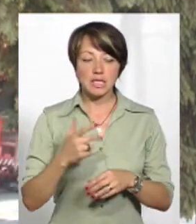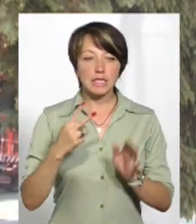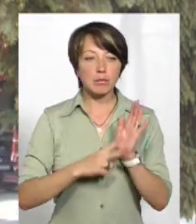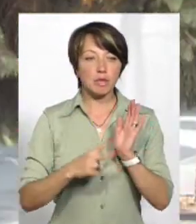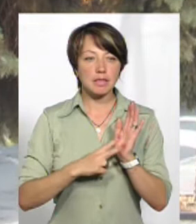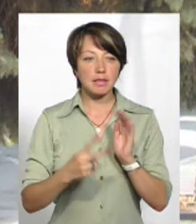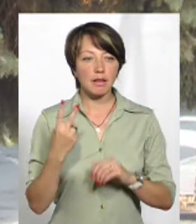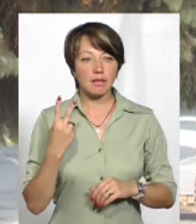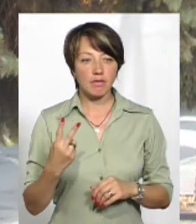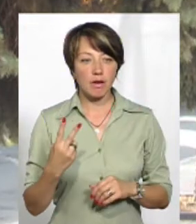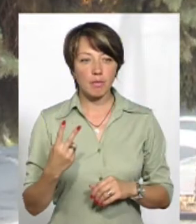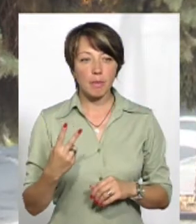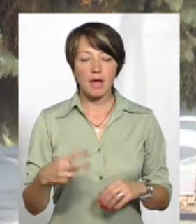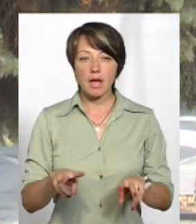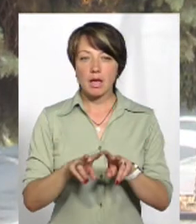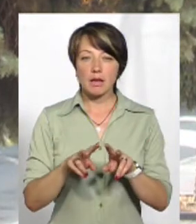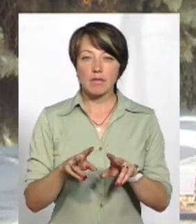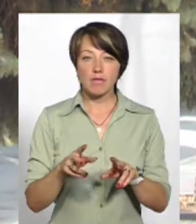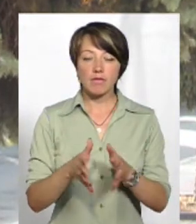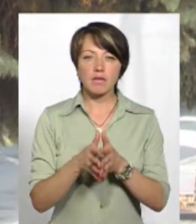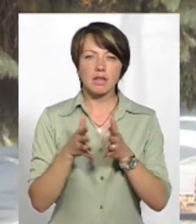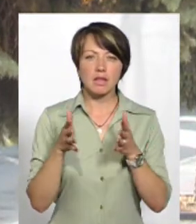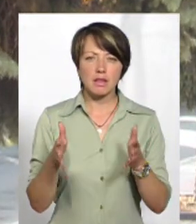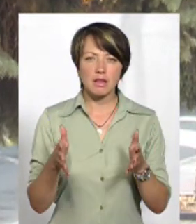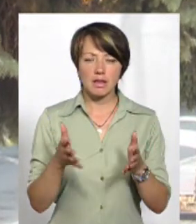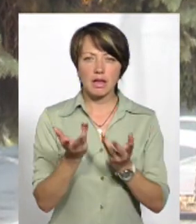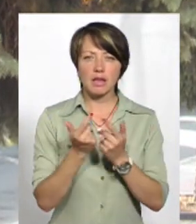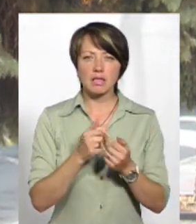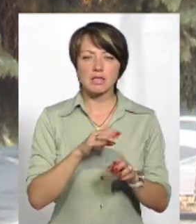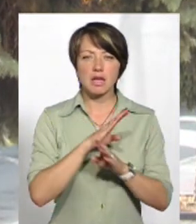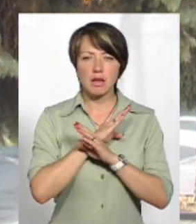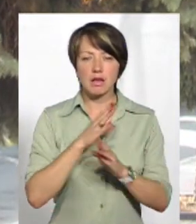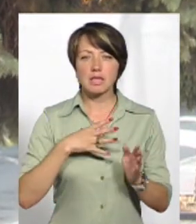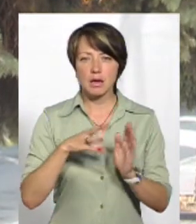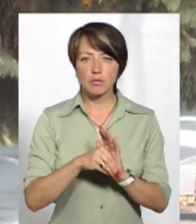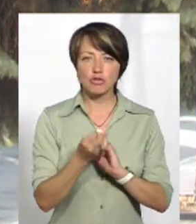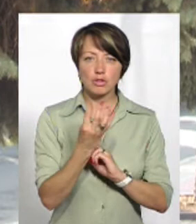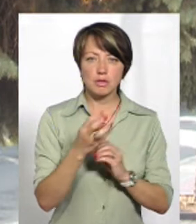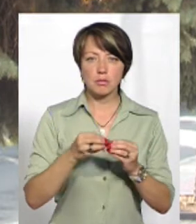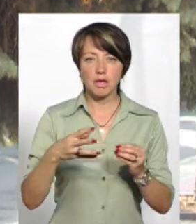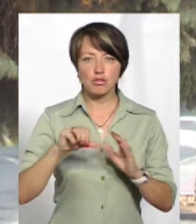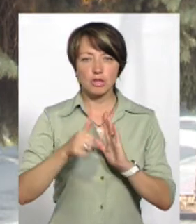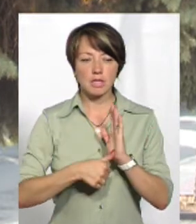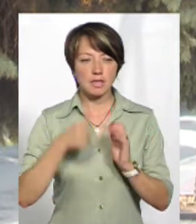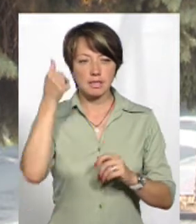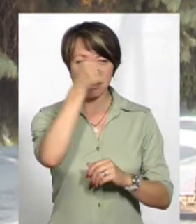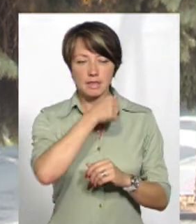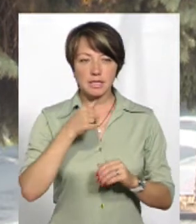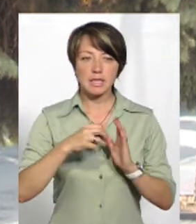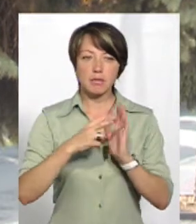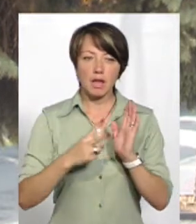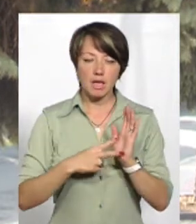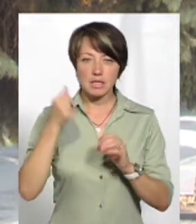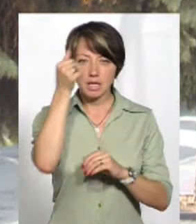72. Та сама така велика фаза загиблих якраз припадає на 2014, 2015, 2016 рік. В 2017